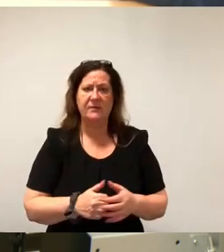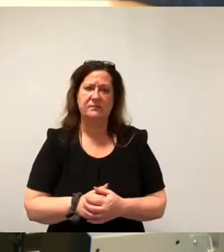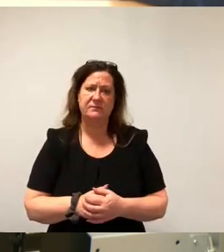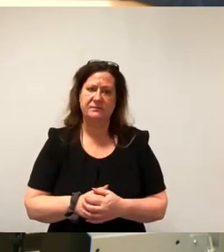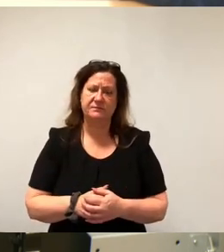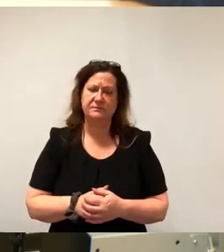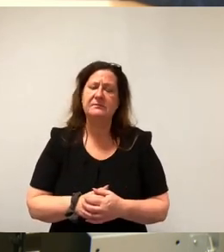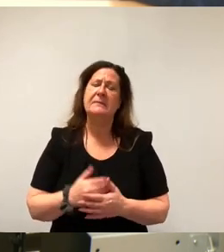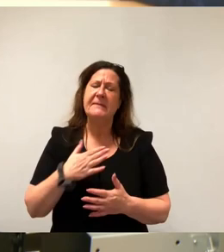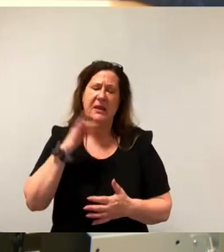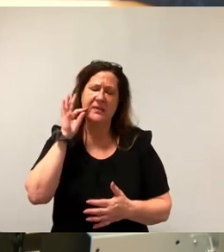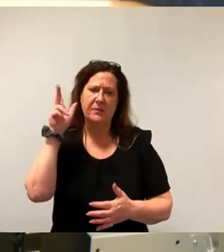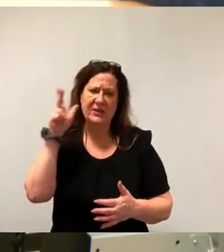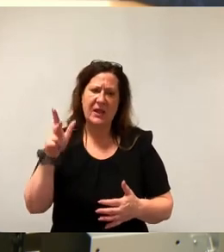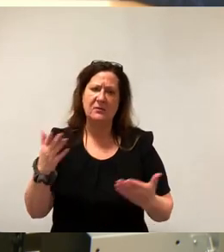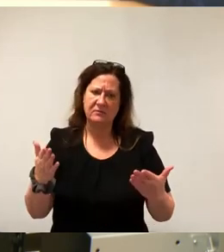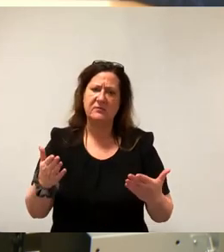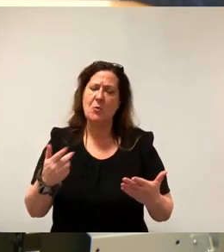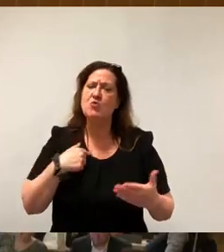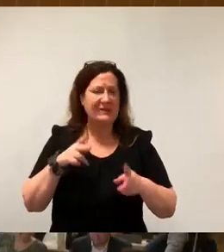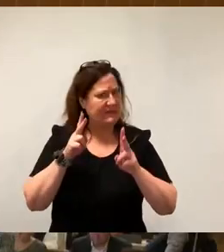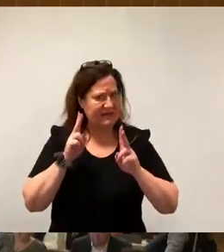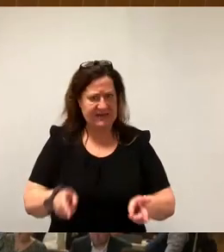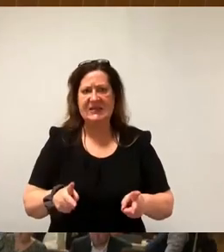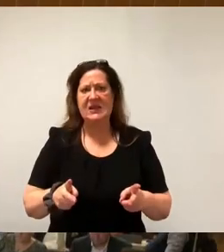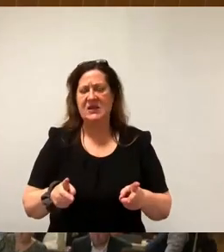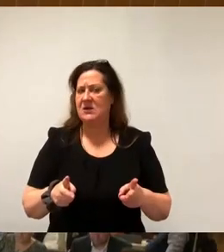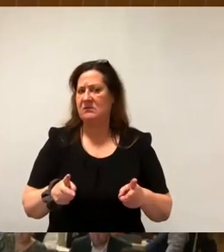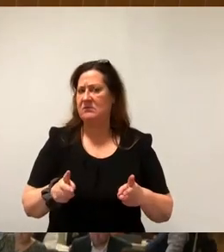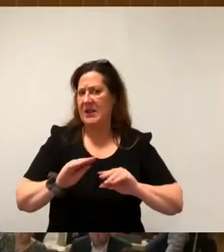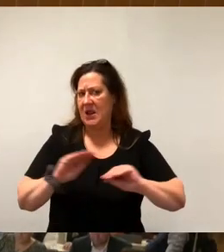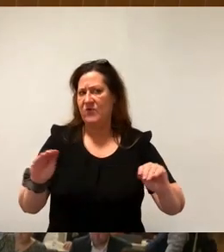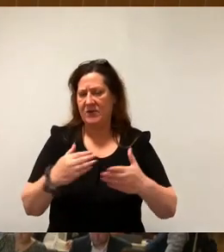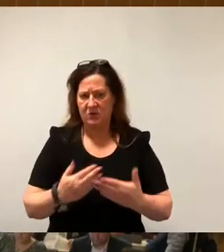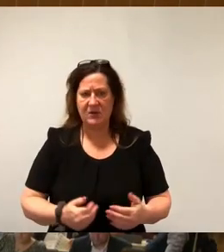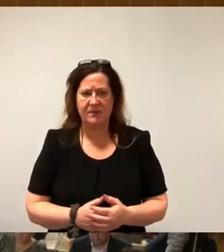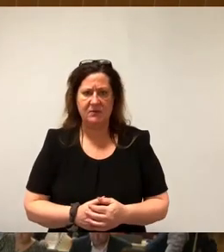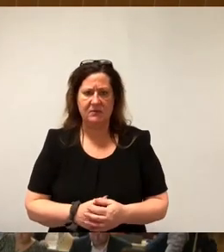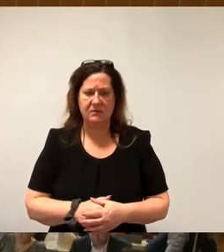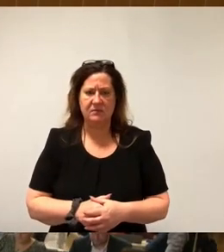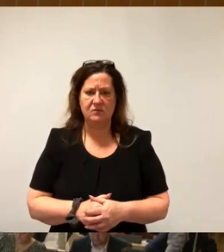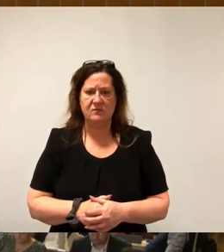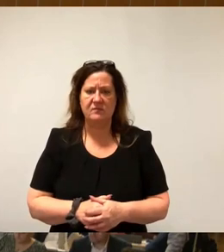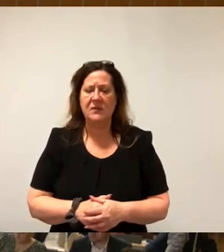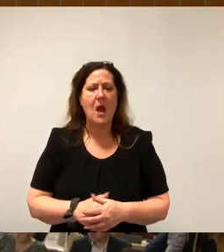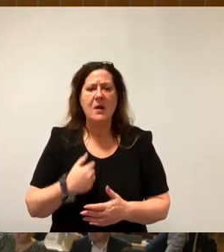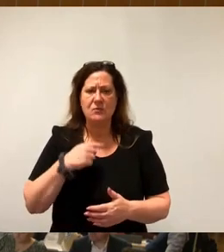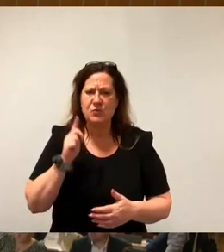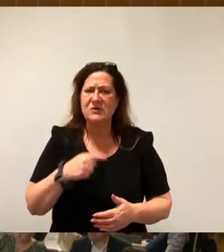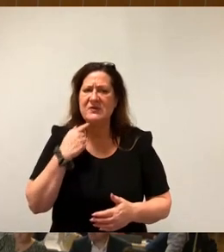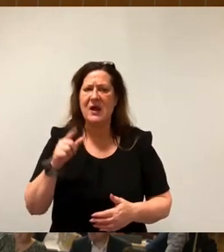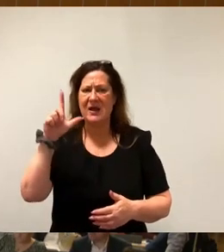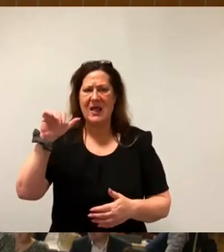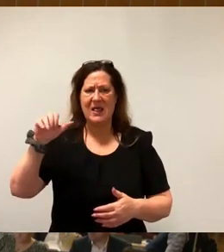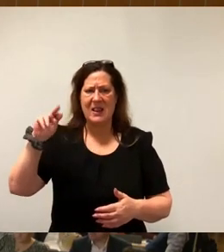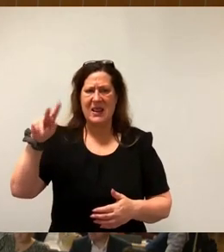Meine Damen und Herren, so viel zur Richtigstellung. Vielen Dank. Jetzt muss ich mal, weil ich es sonst nie mache, aber die Linke verteidigen, die gab